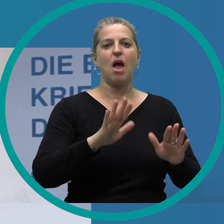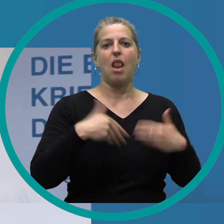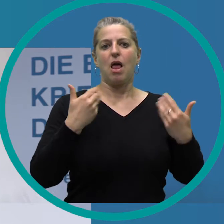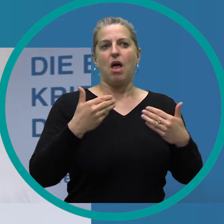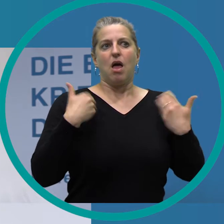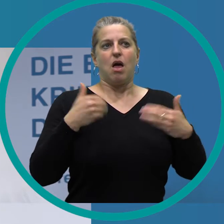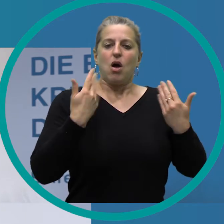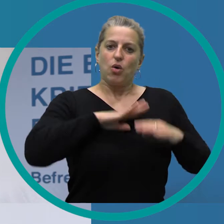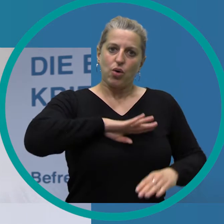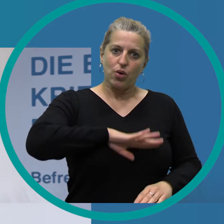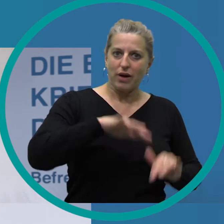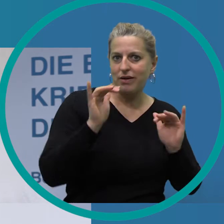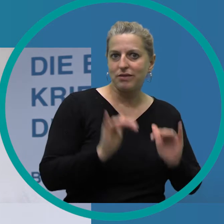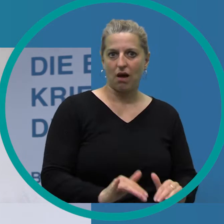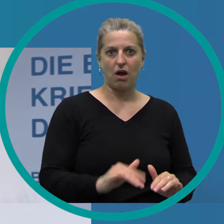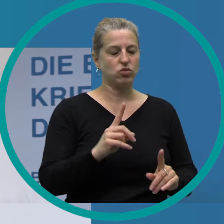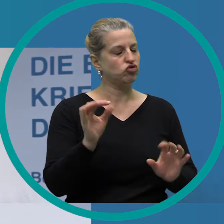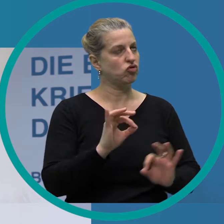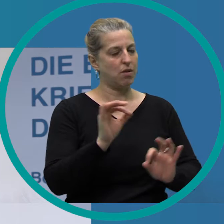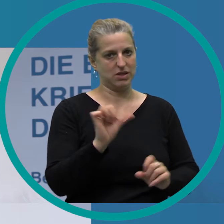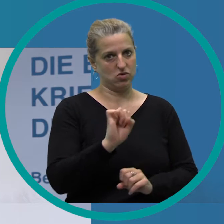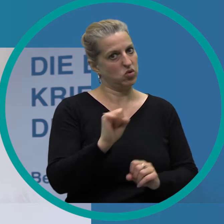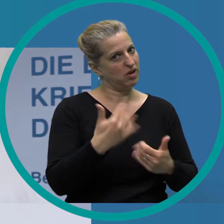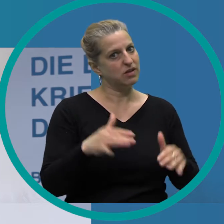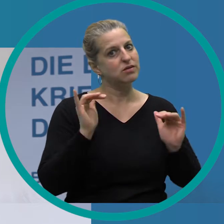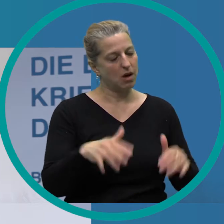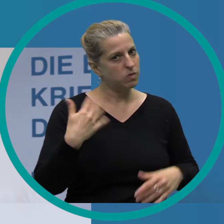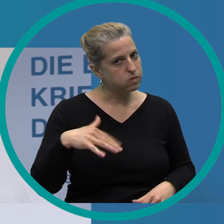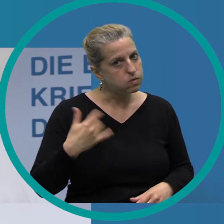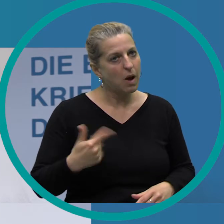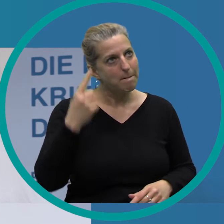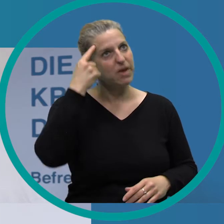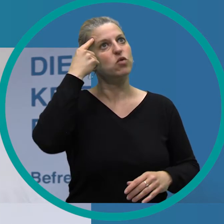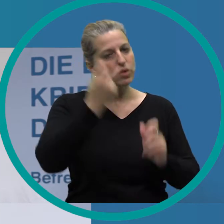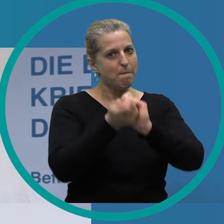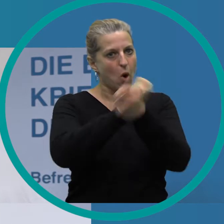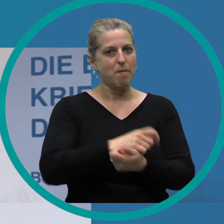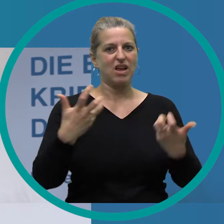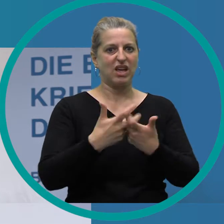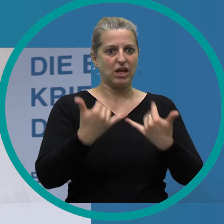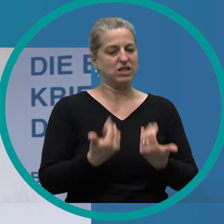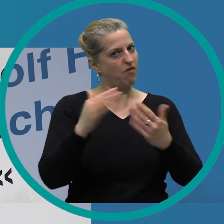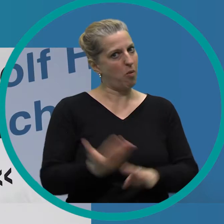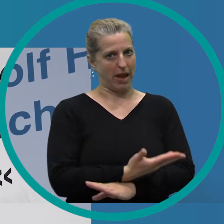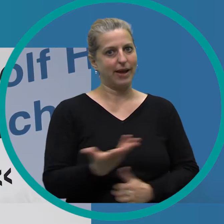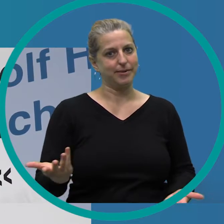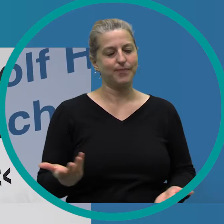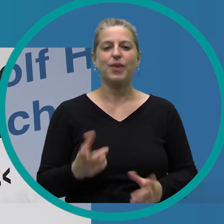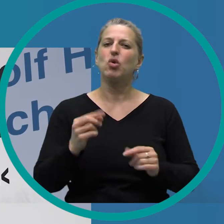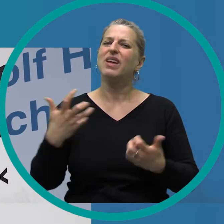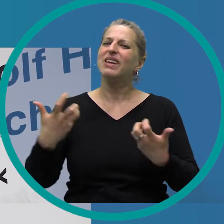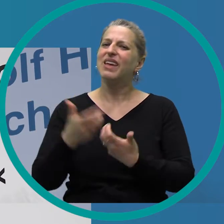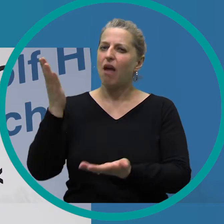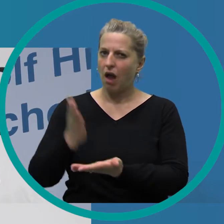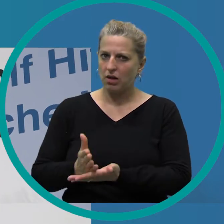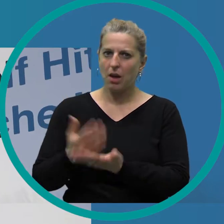genau, das muss eine unglaubliche Situation gewesen sein. Dieses Bewusstsein, dieser Krieg ist jetzt vorbei. Das Ende